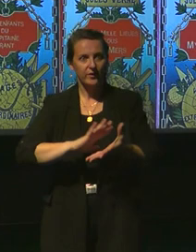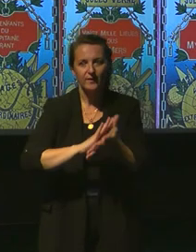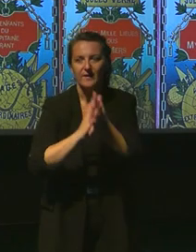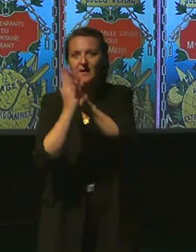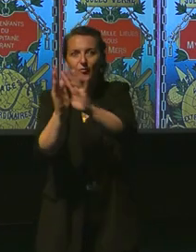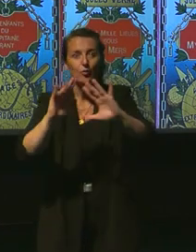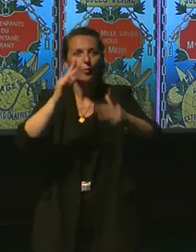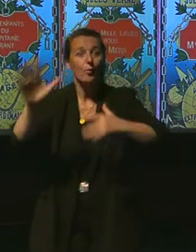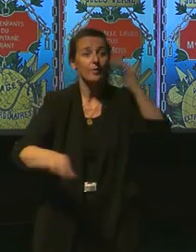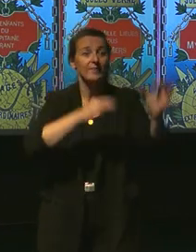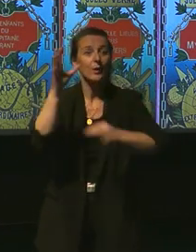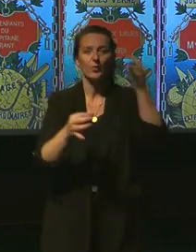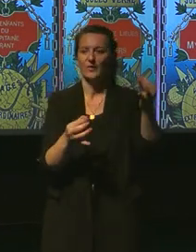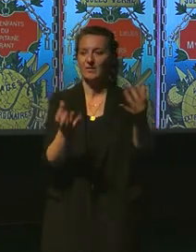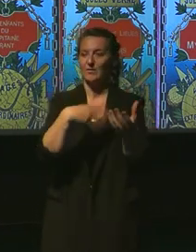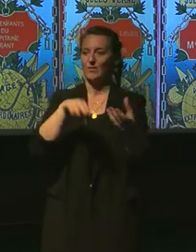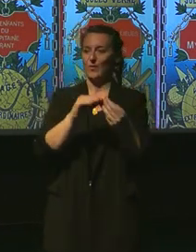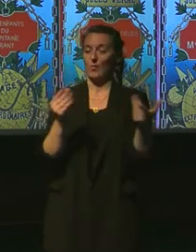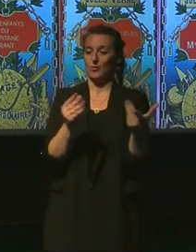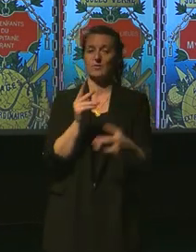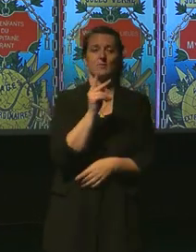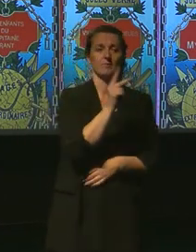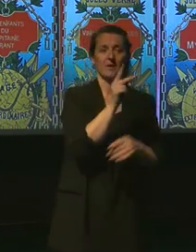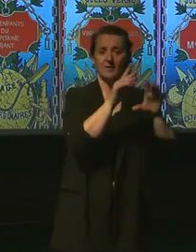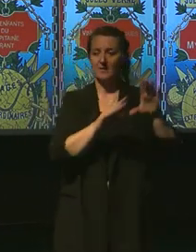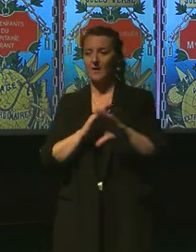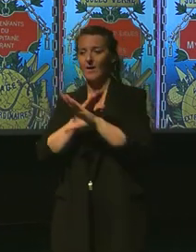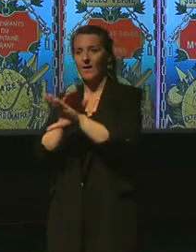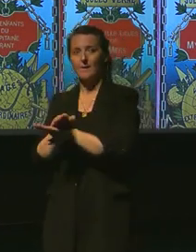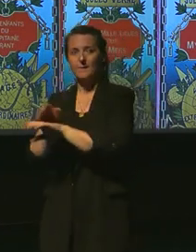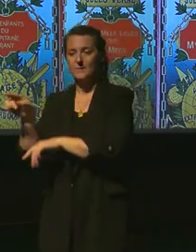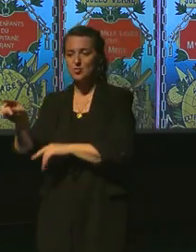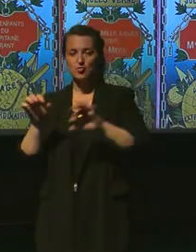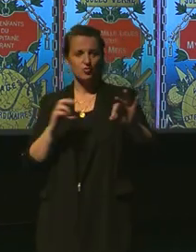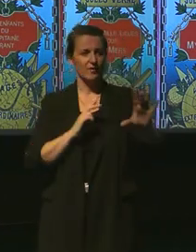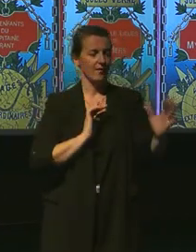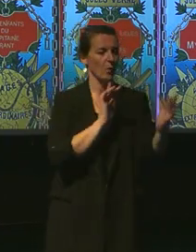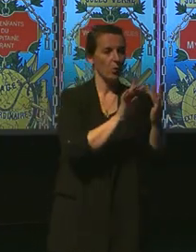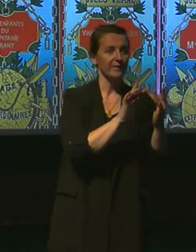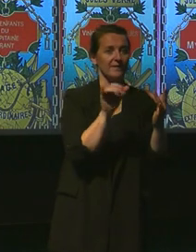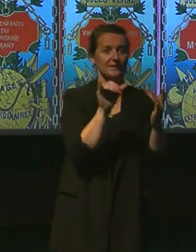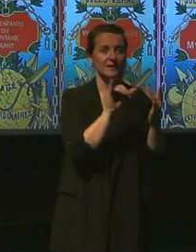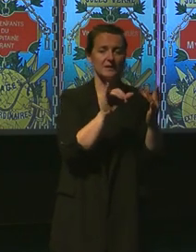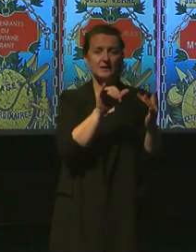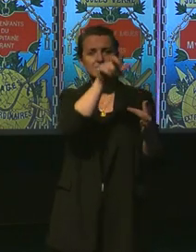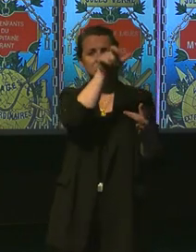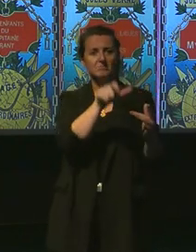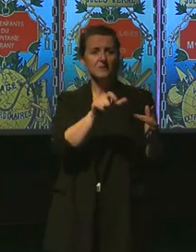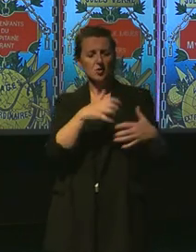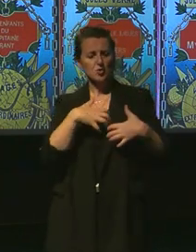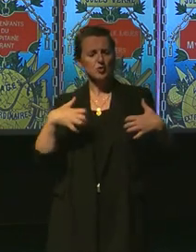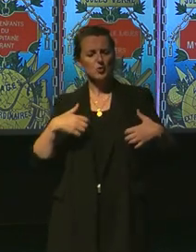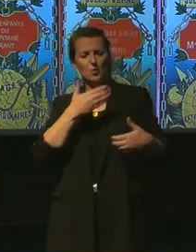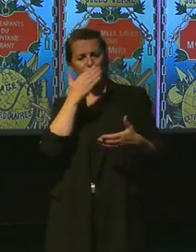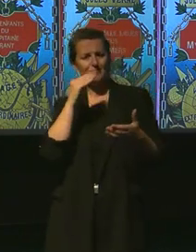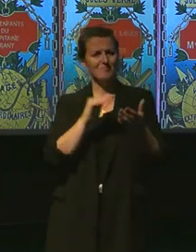Mais il était aussi à Paris que à Amiens, mais à Paris, il avait le contact avec, on peut dire, le furon des sciences, c'était un